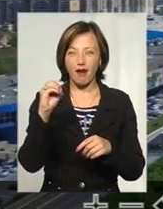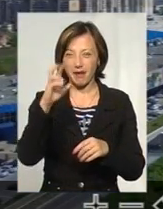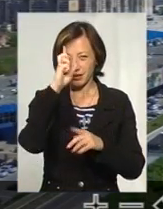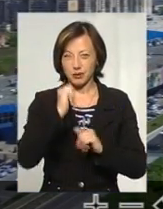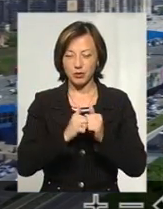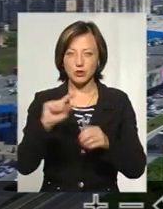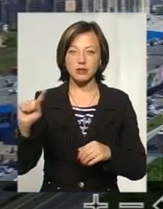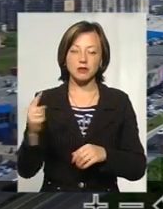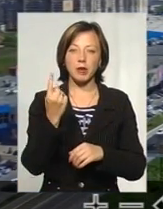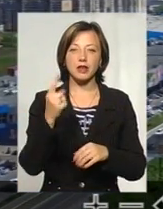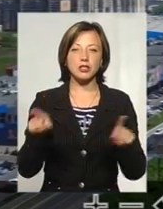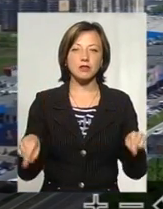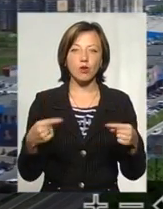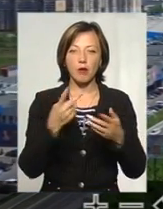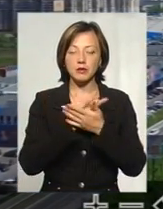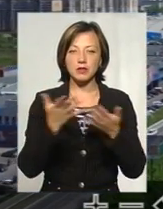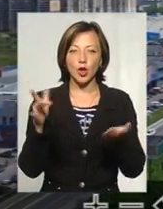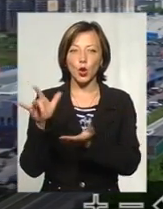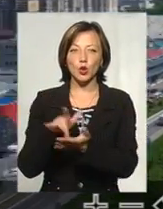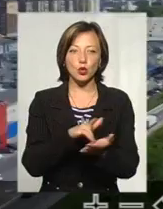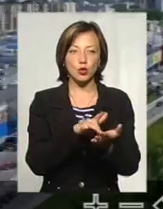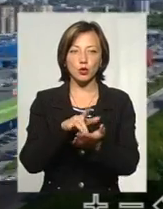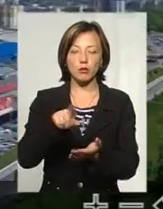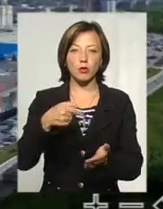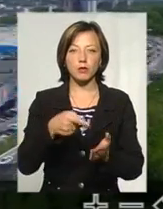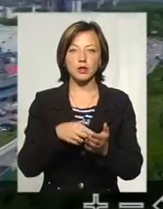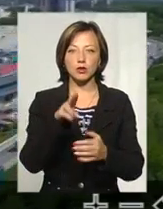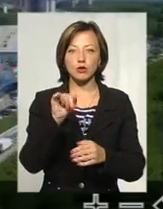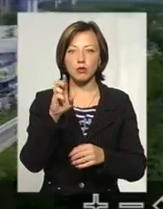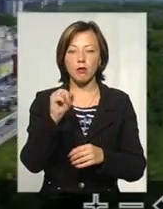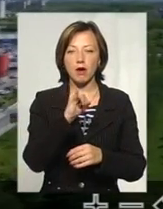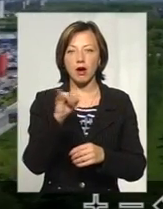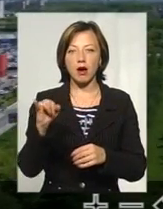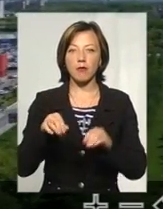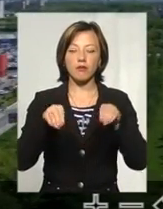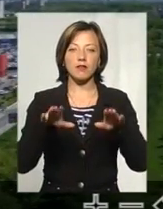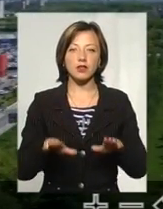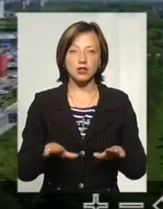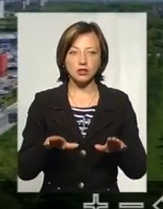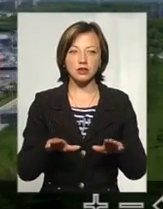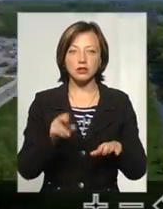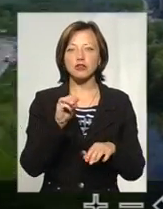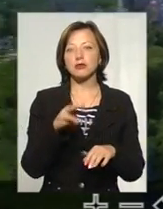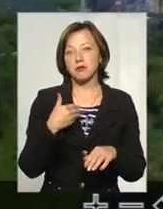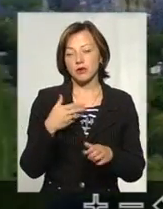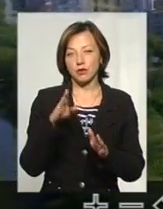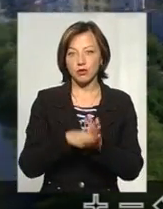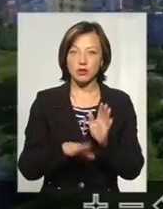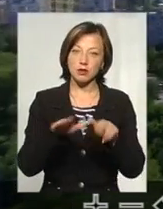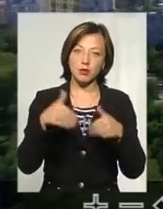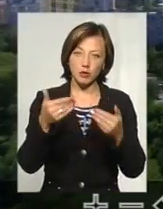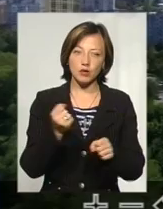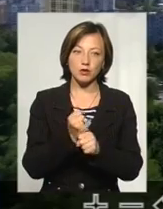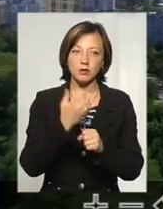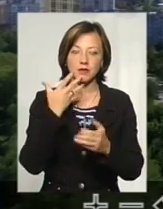презентаційний, може, тур по місту Дубаї. Ми вирішили, чим ми хуже, давайте ми ще запропонуємо,